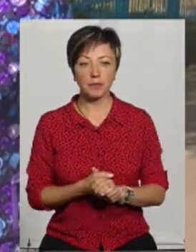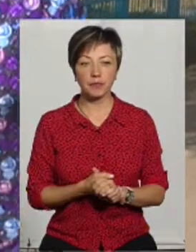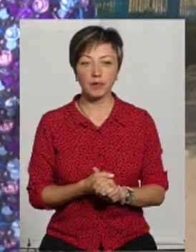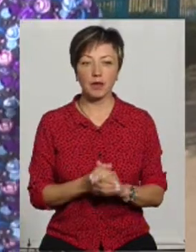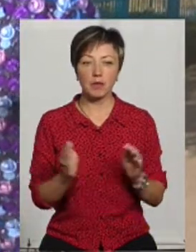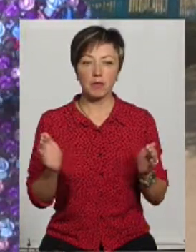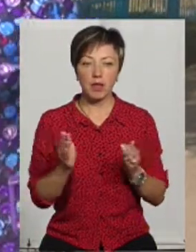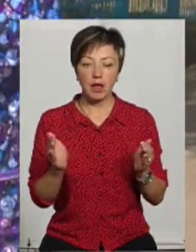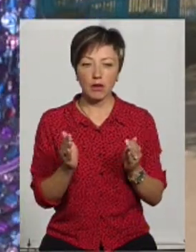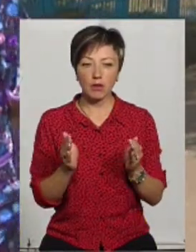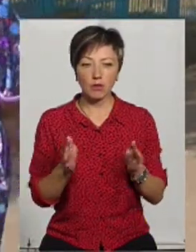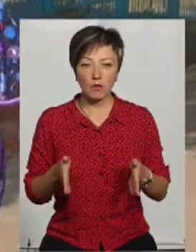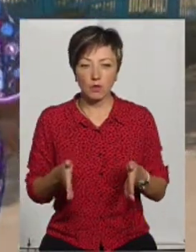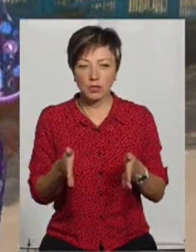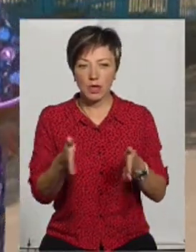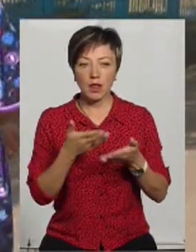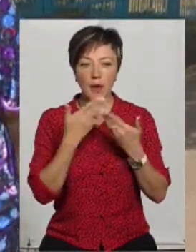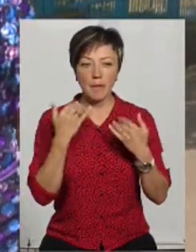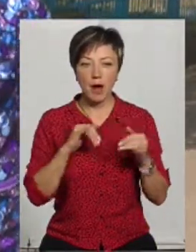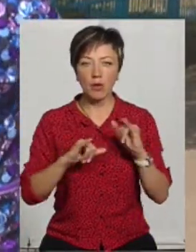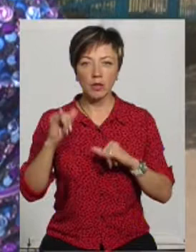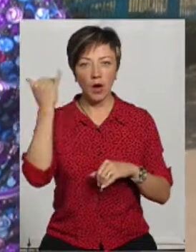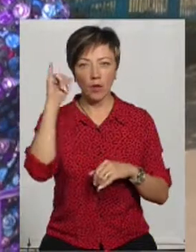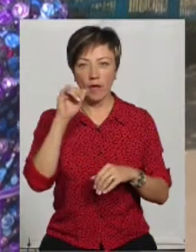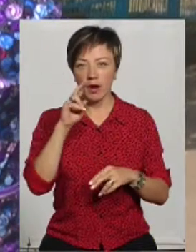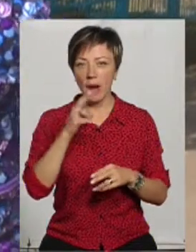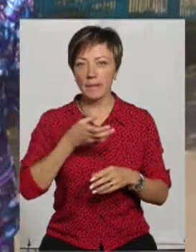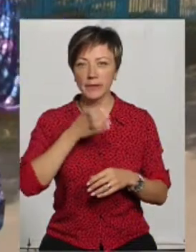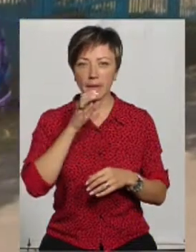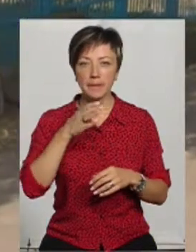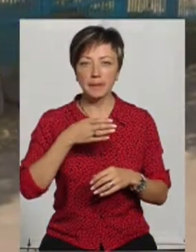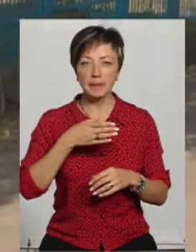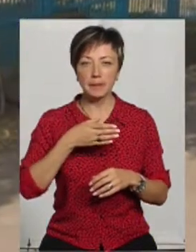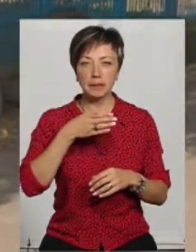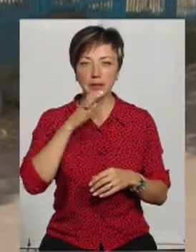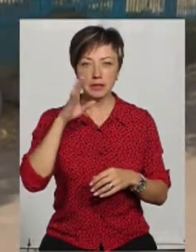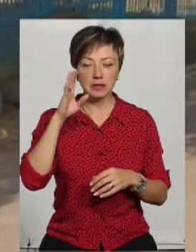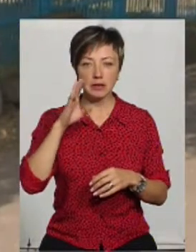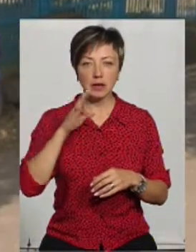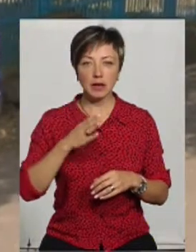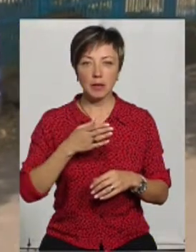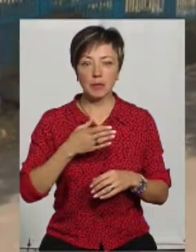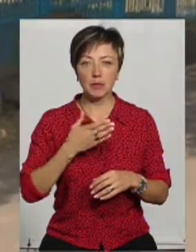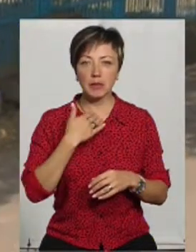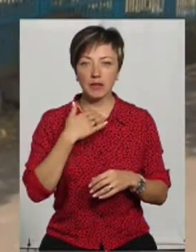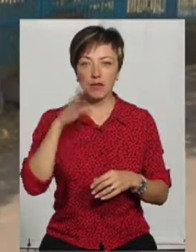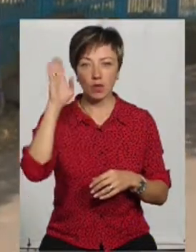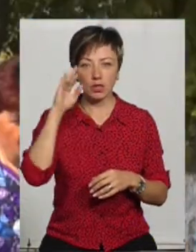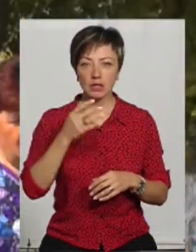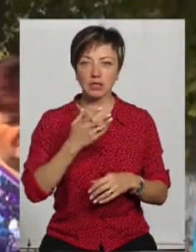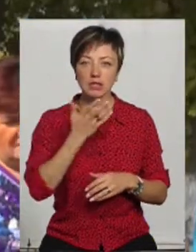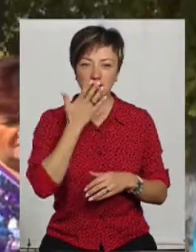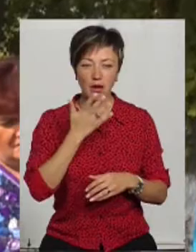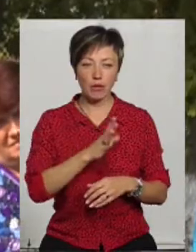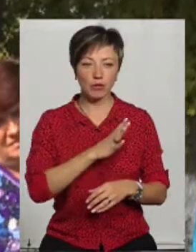маленькому, вузенькому, де нема худобі, де подітися, де напитися води. І запах, звісно, був.